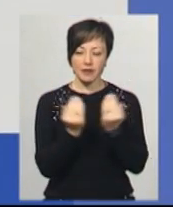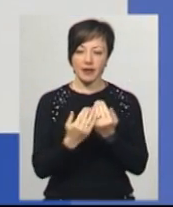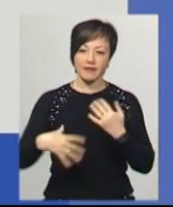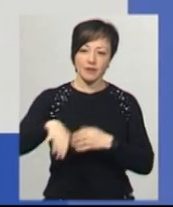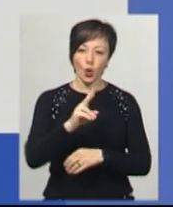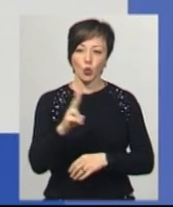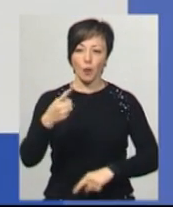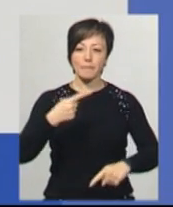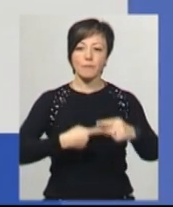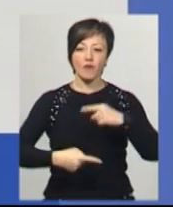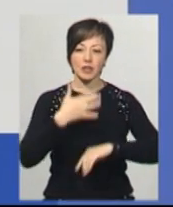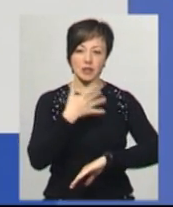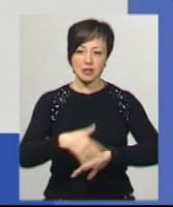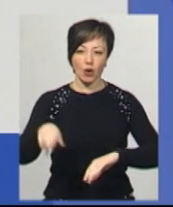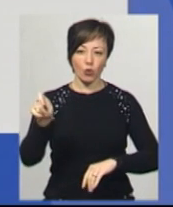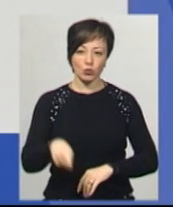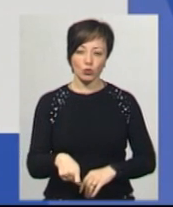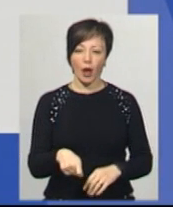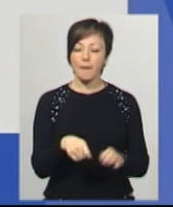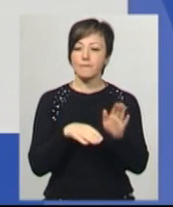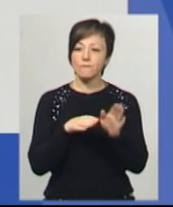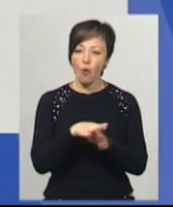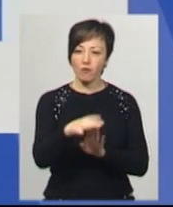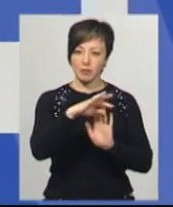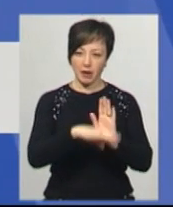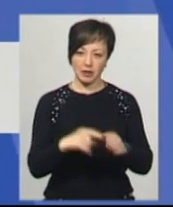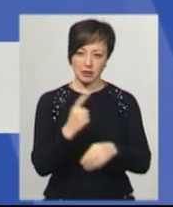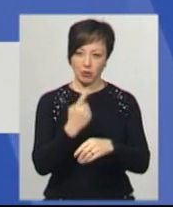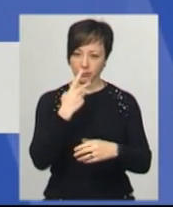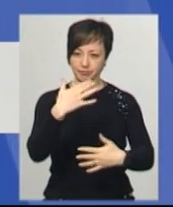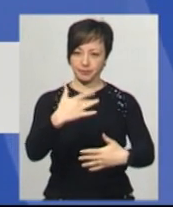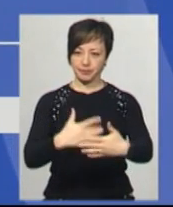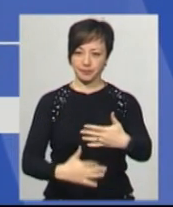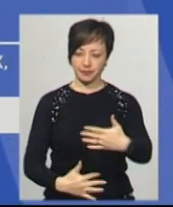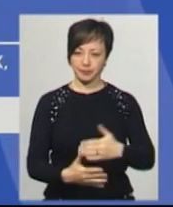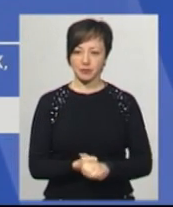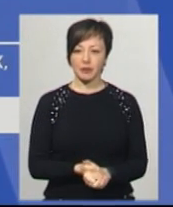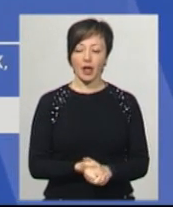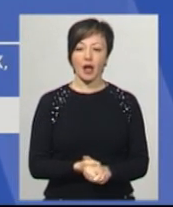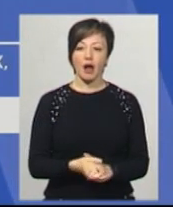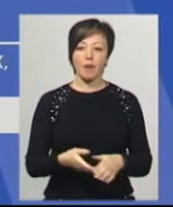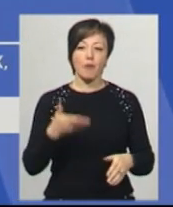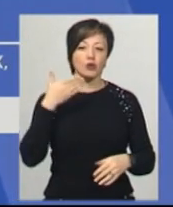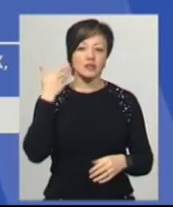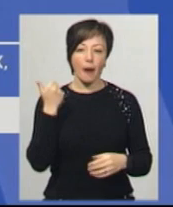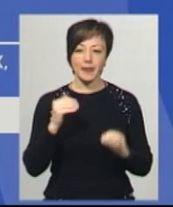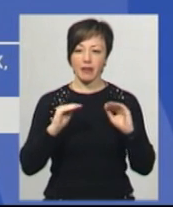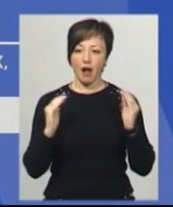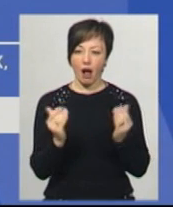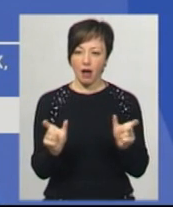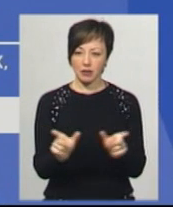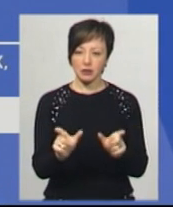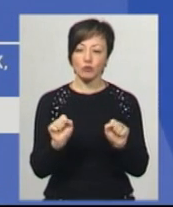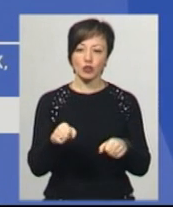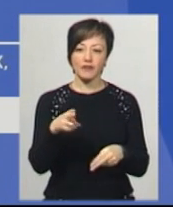всіх, хто повертається за кордону. Повний перелік заборон ви зараз бачите на екрані. Послабити карантин, за словами прем'єра, можна